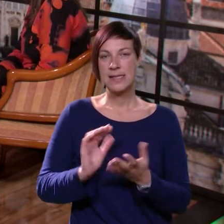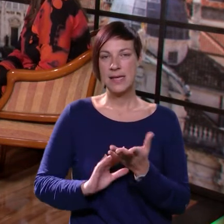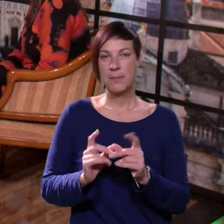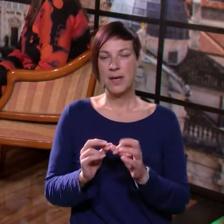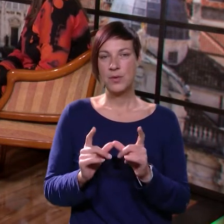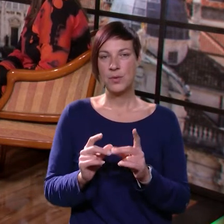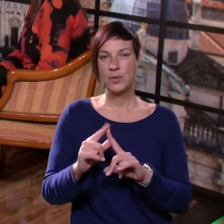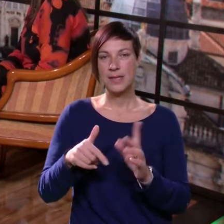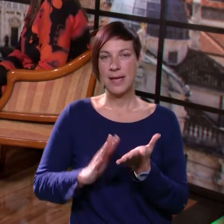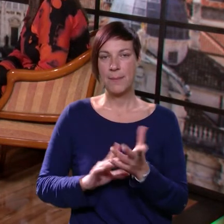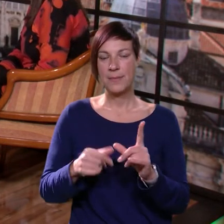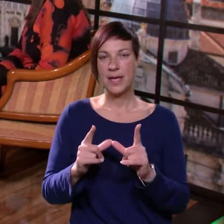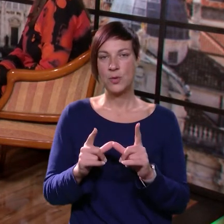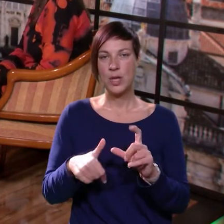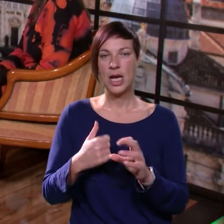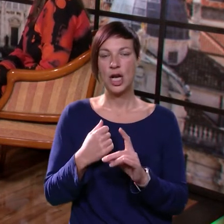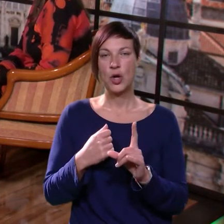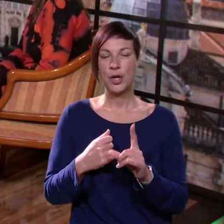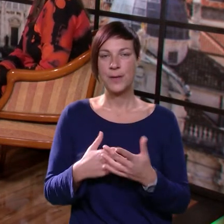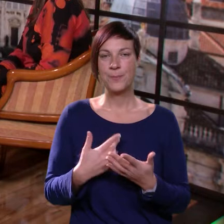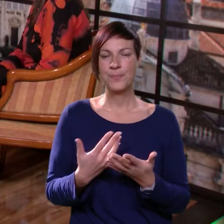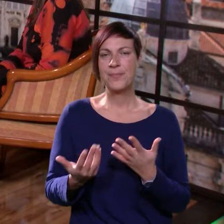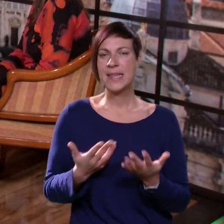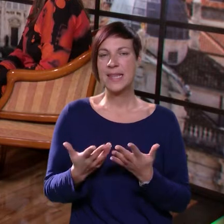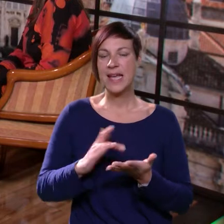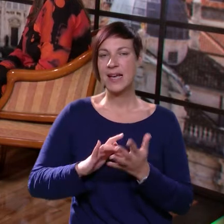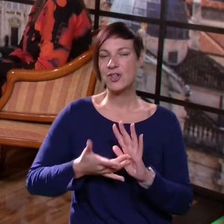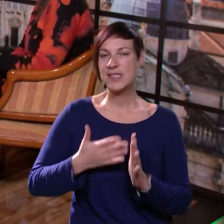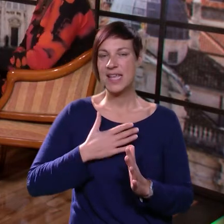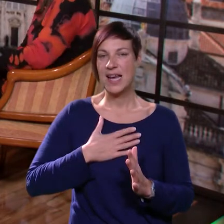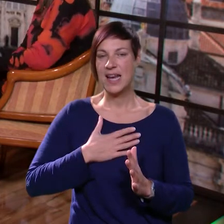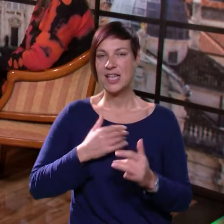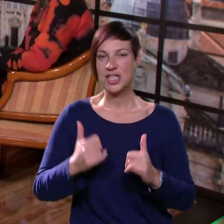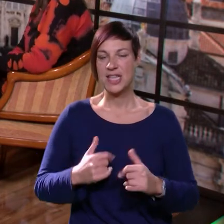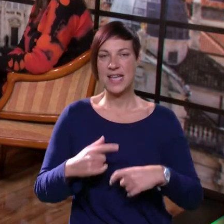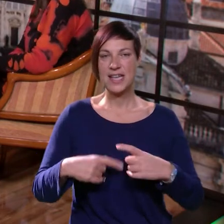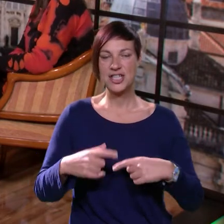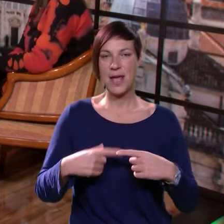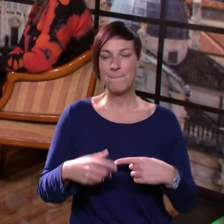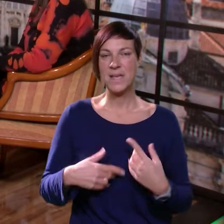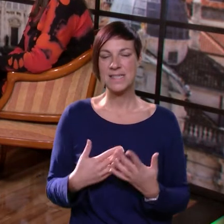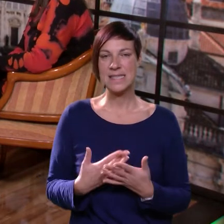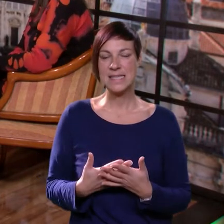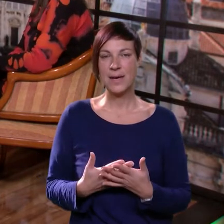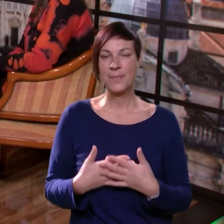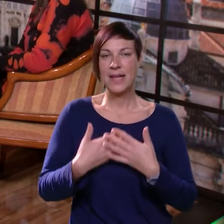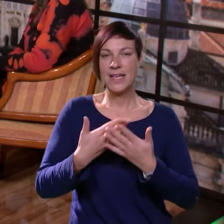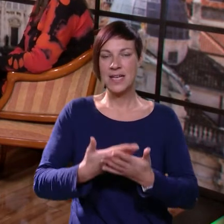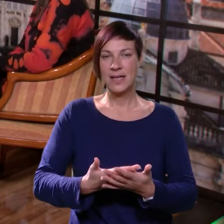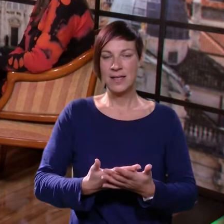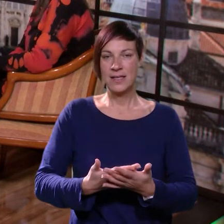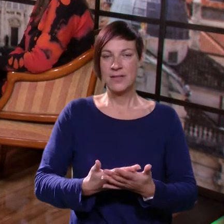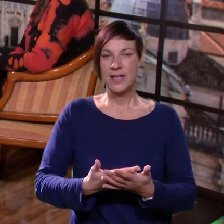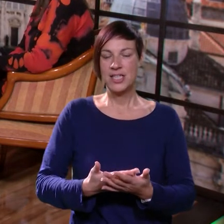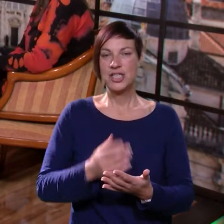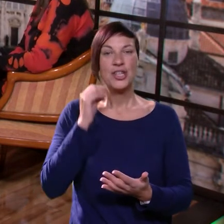Maoru, Damjanu i Lori. Nekako cijelova naša današnja emisija bit će